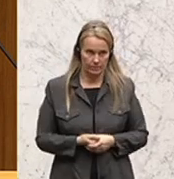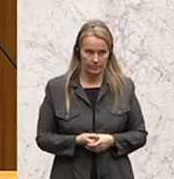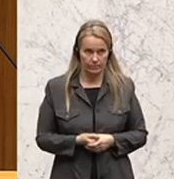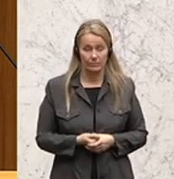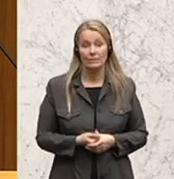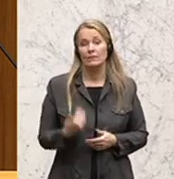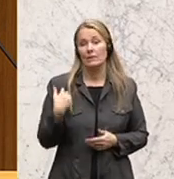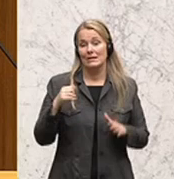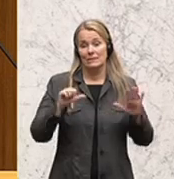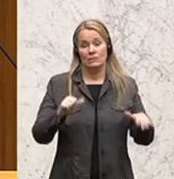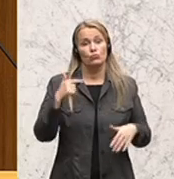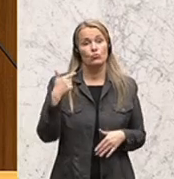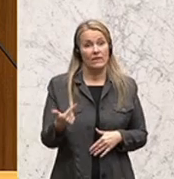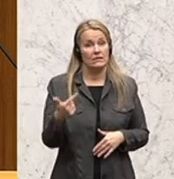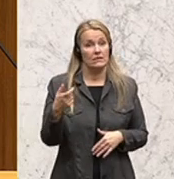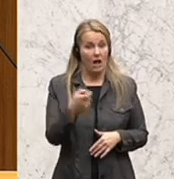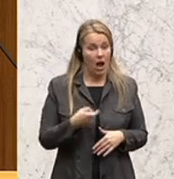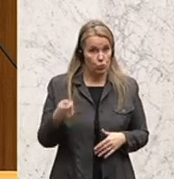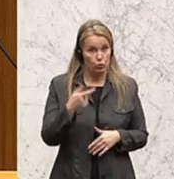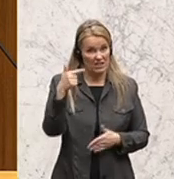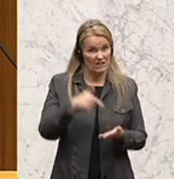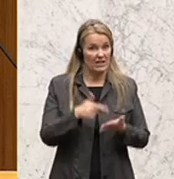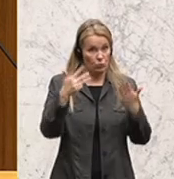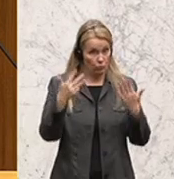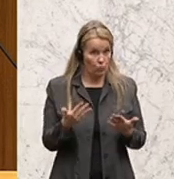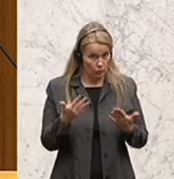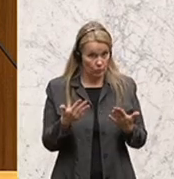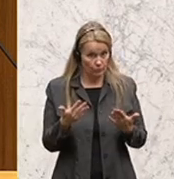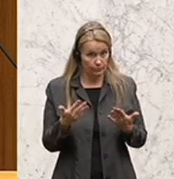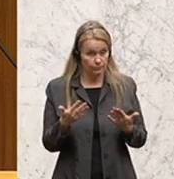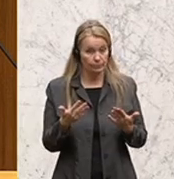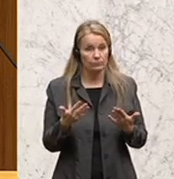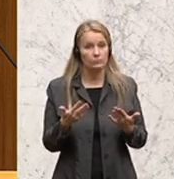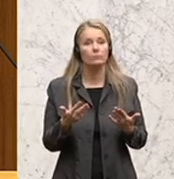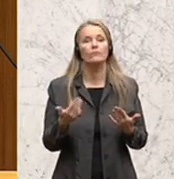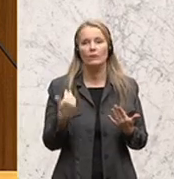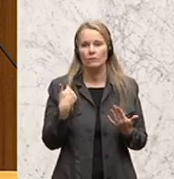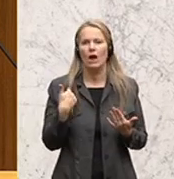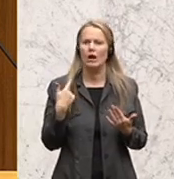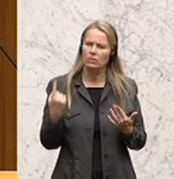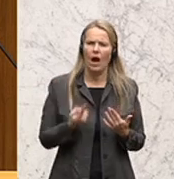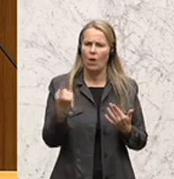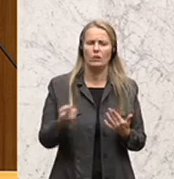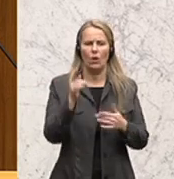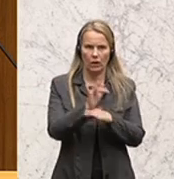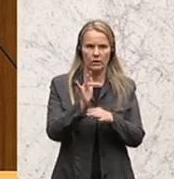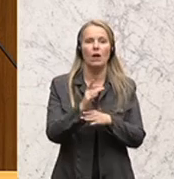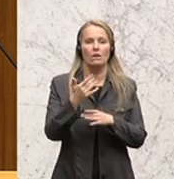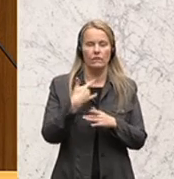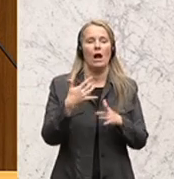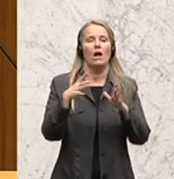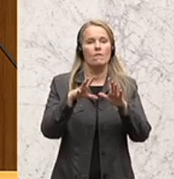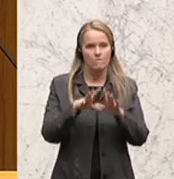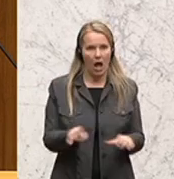Und es hat am 26. August 2009 diese anhaltende Kritik auch zu einer Vereinbarung